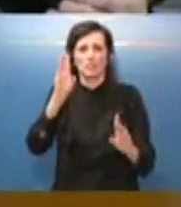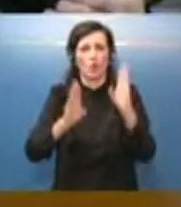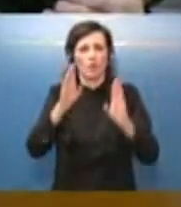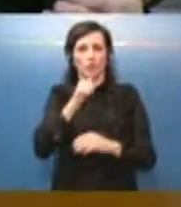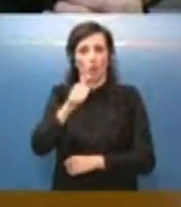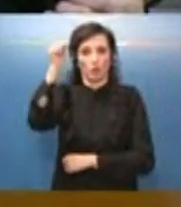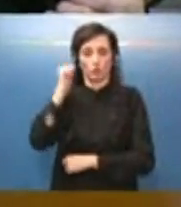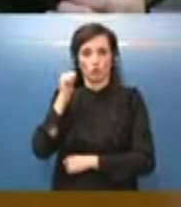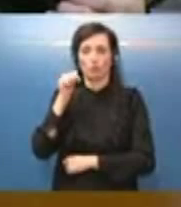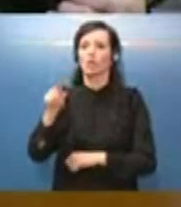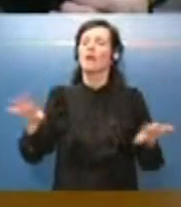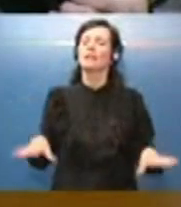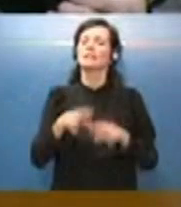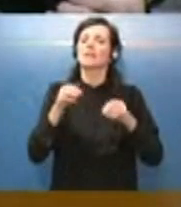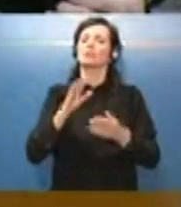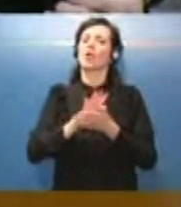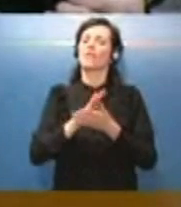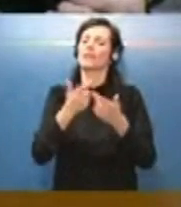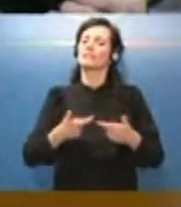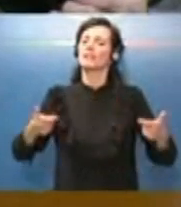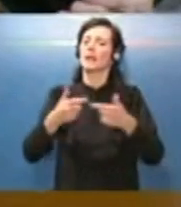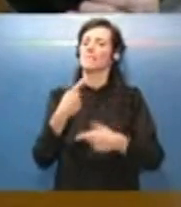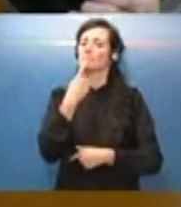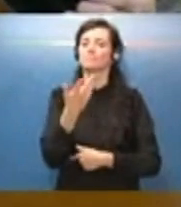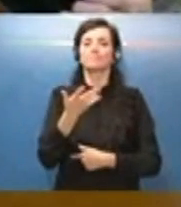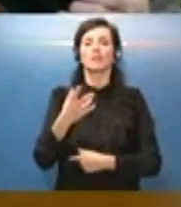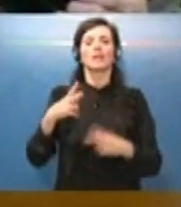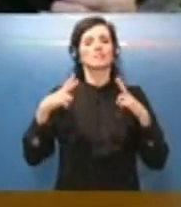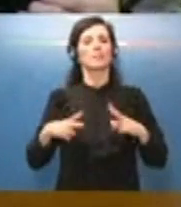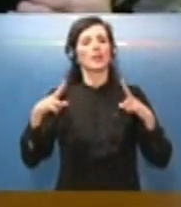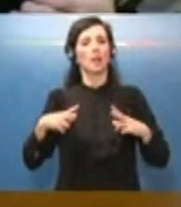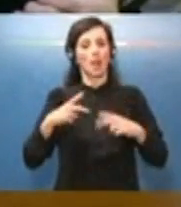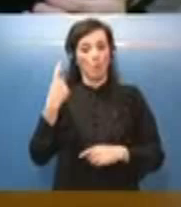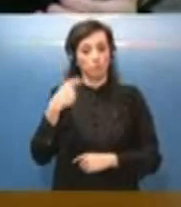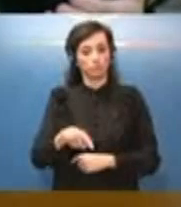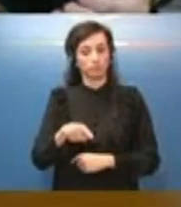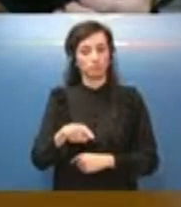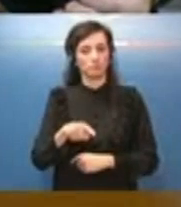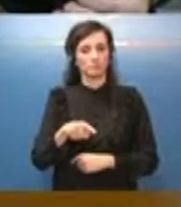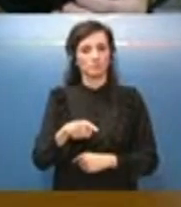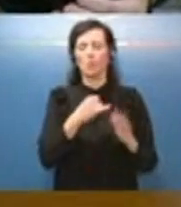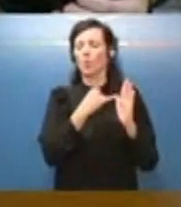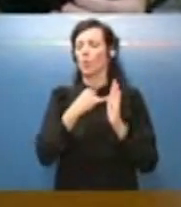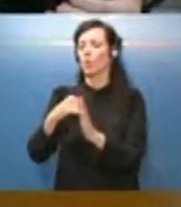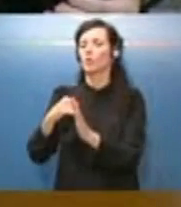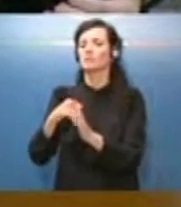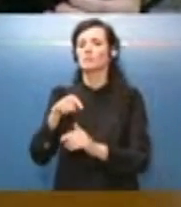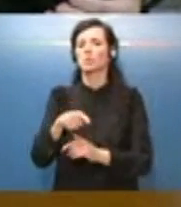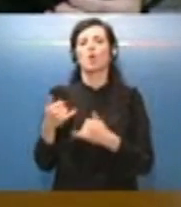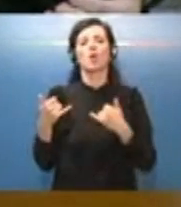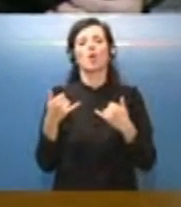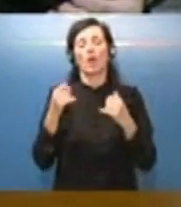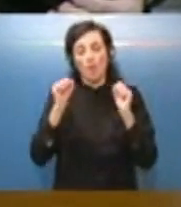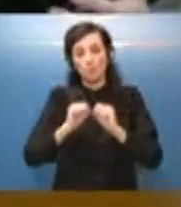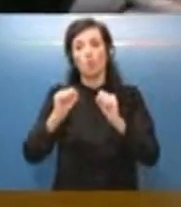cominciato la conferenza stampa dicendo speriamo che questo sia l'ultimo sia un Natale possa essere un Natale